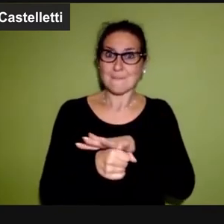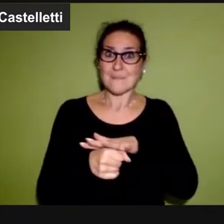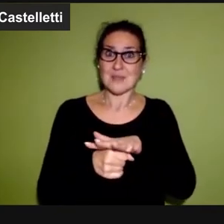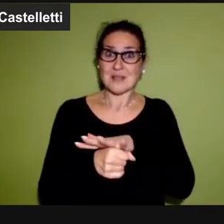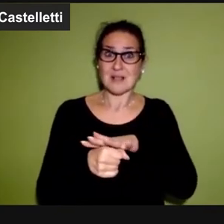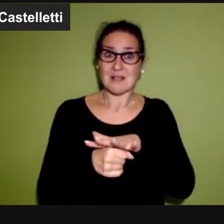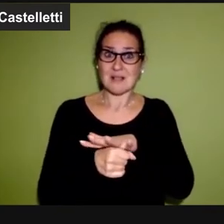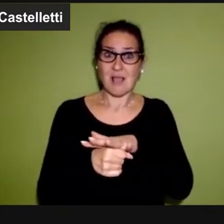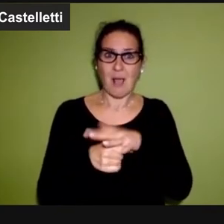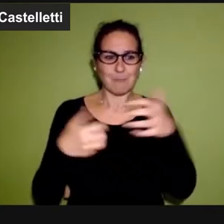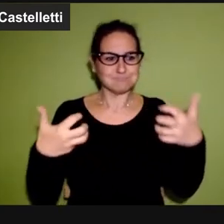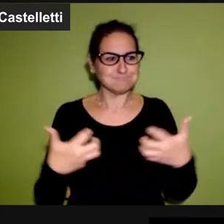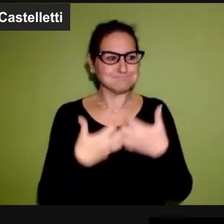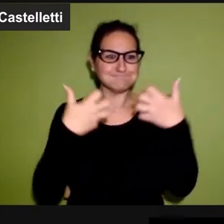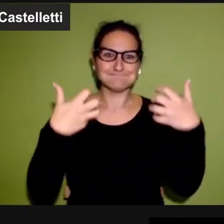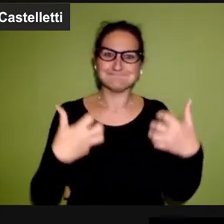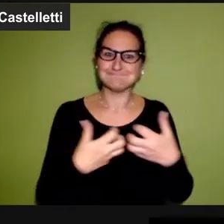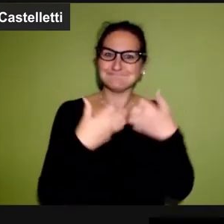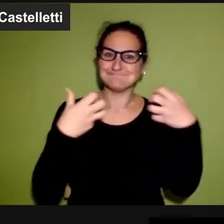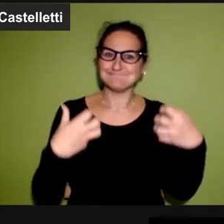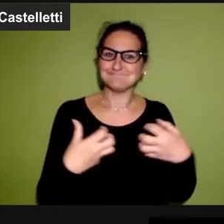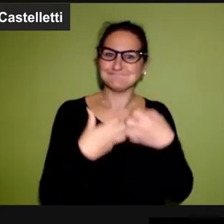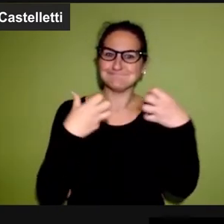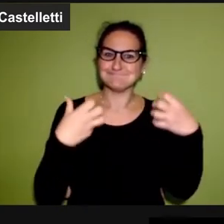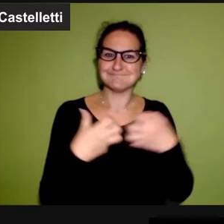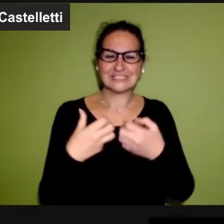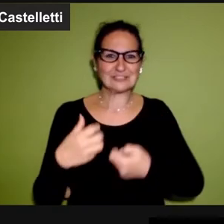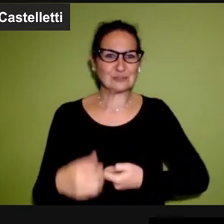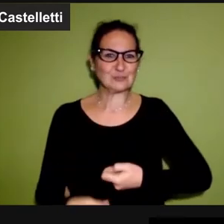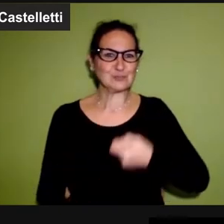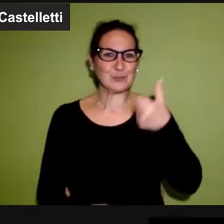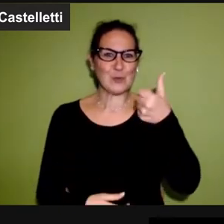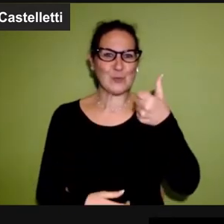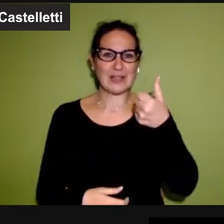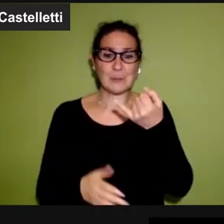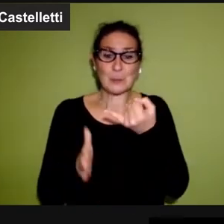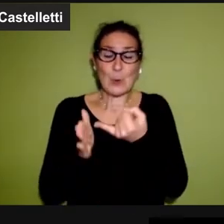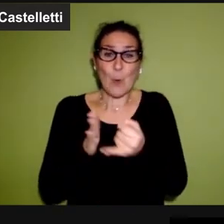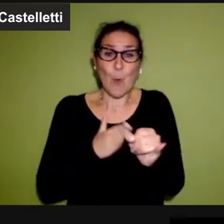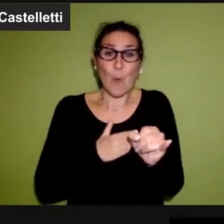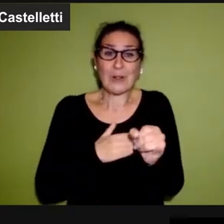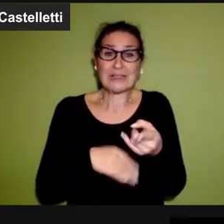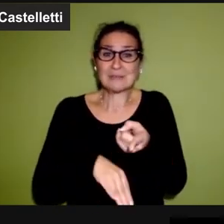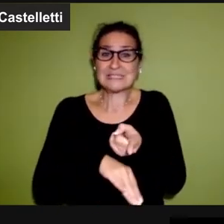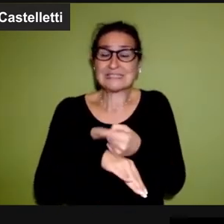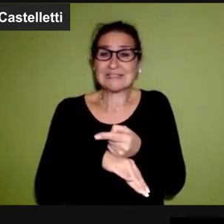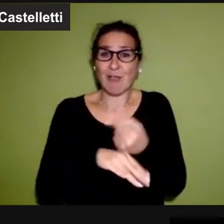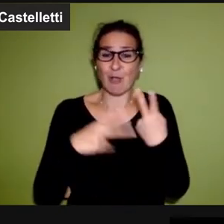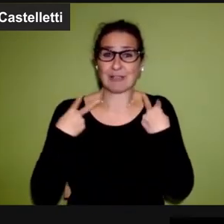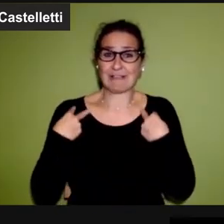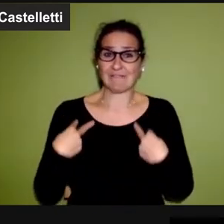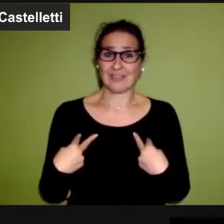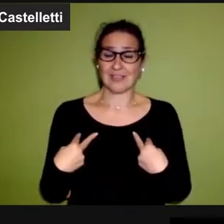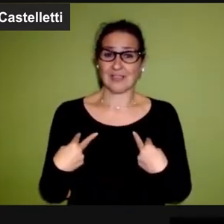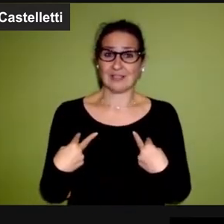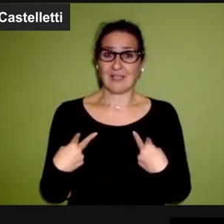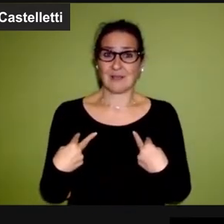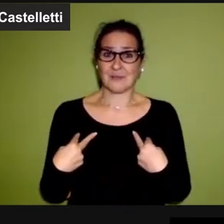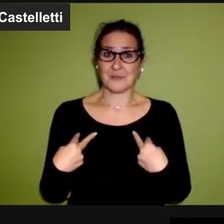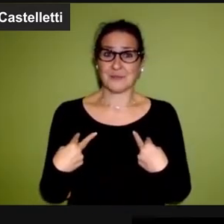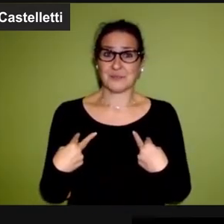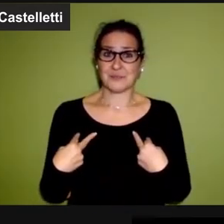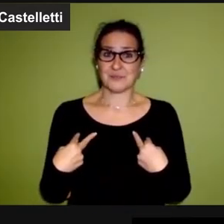brindano insieme con lo champagne negli ultimi istanti della sua